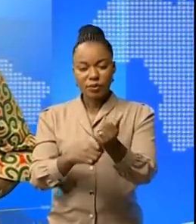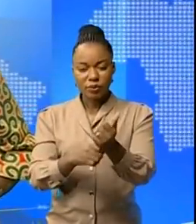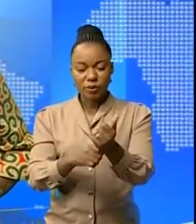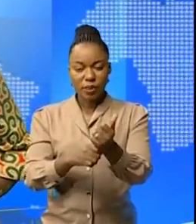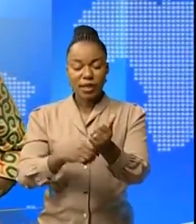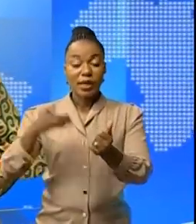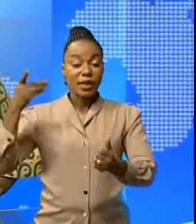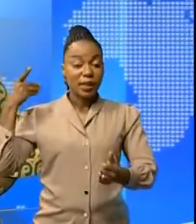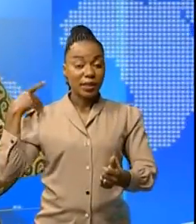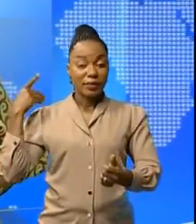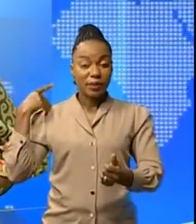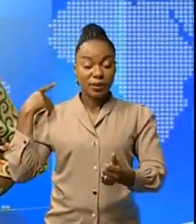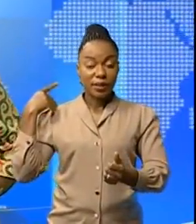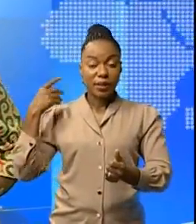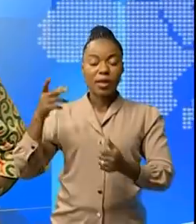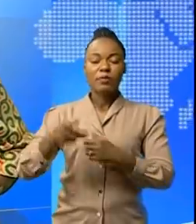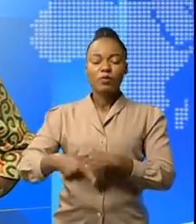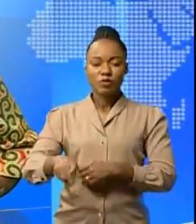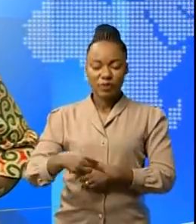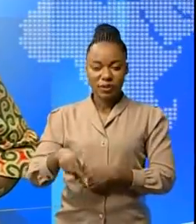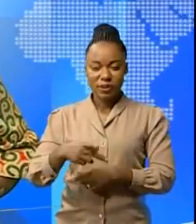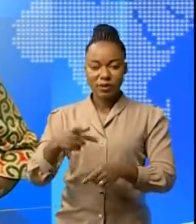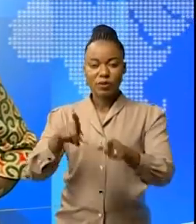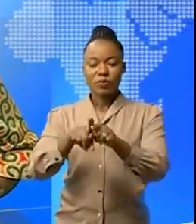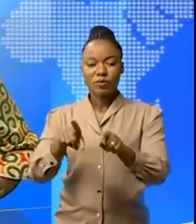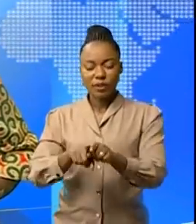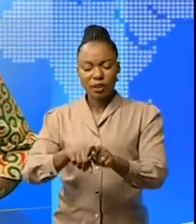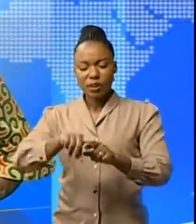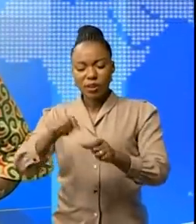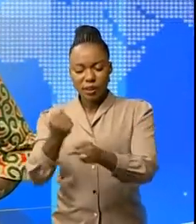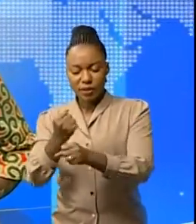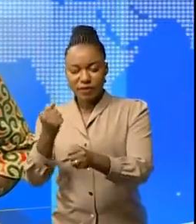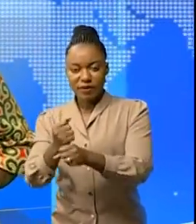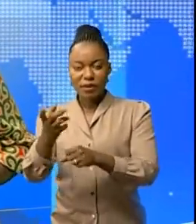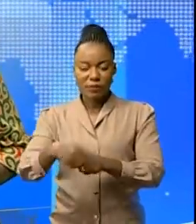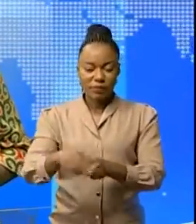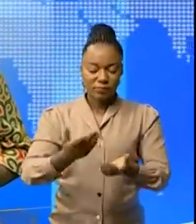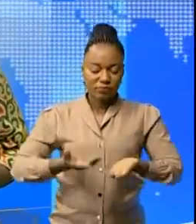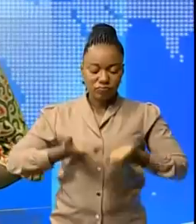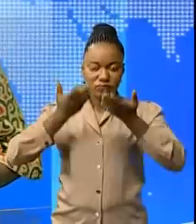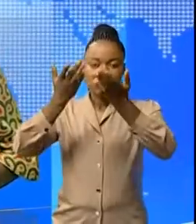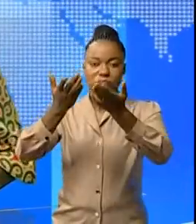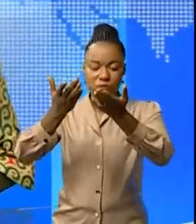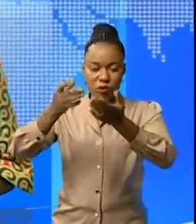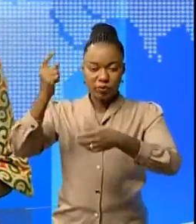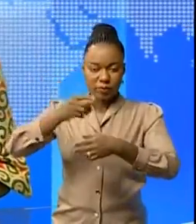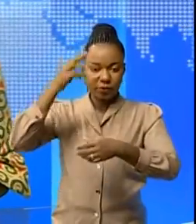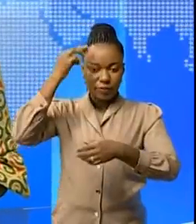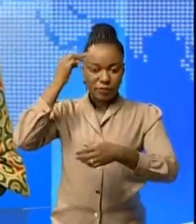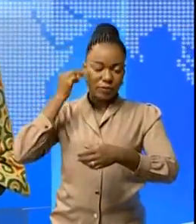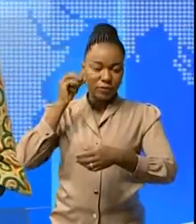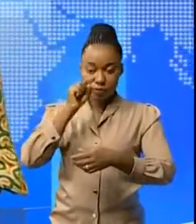provinciaux, le dysfonctionnement dans la gestion de provinces et autres doléances s'étaient présentées au Premier ministre Jean-Michel